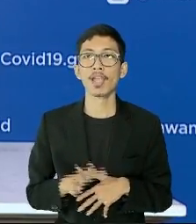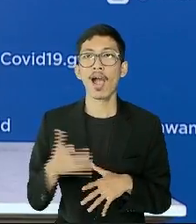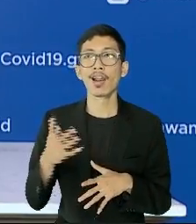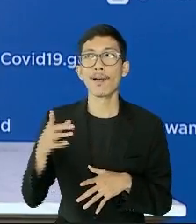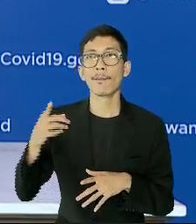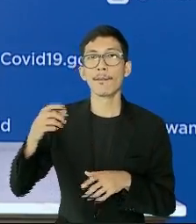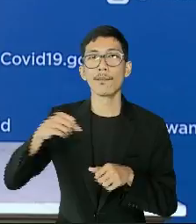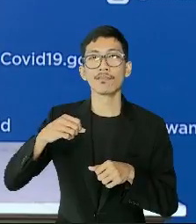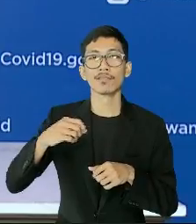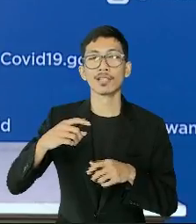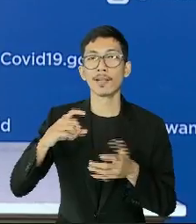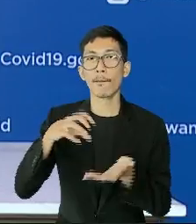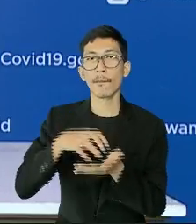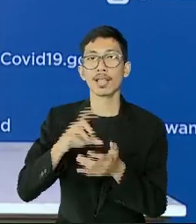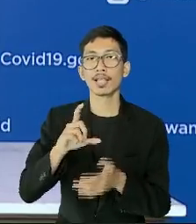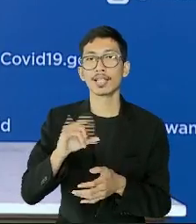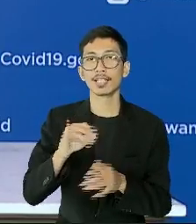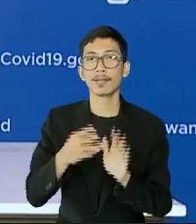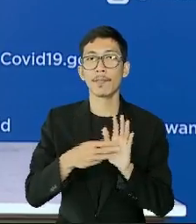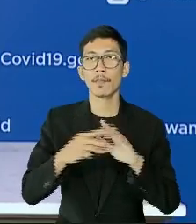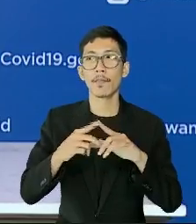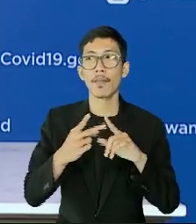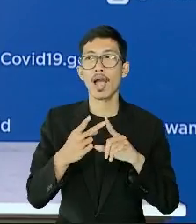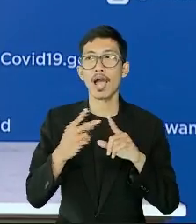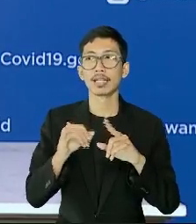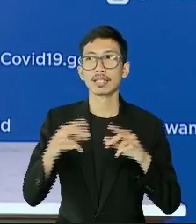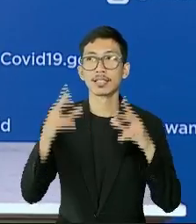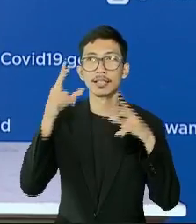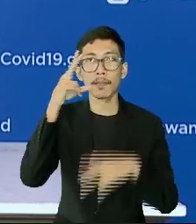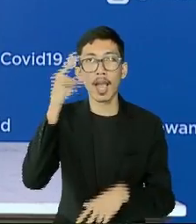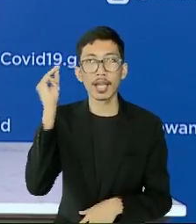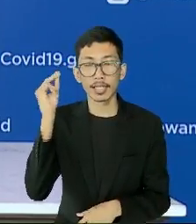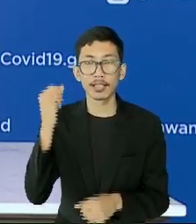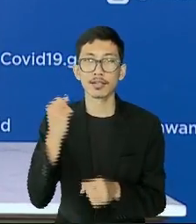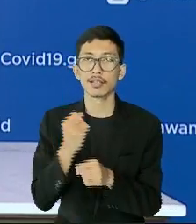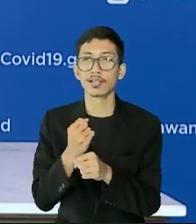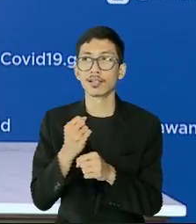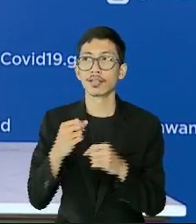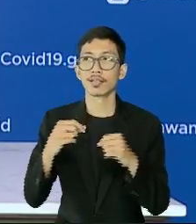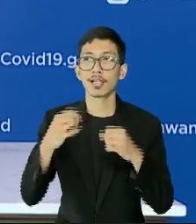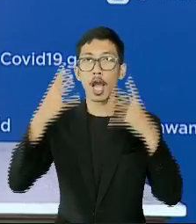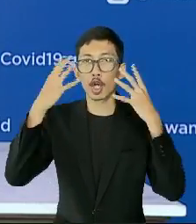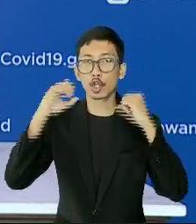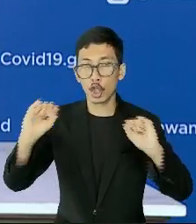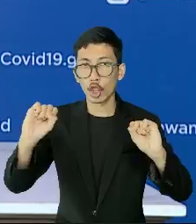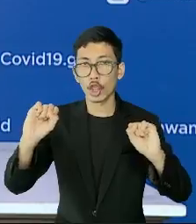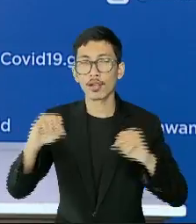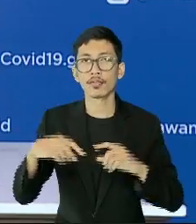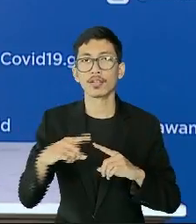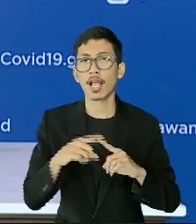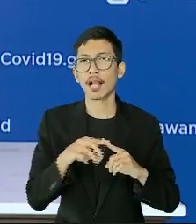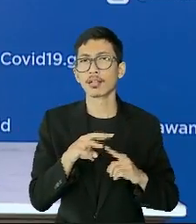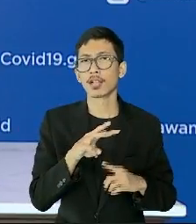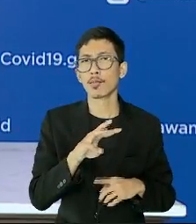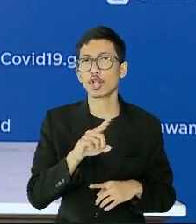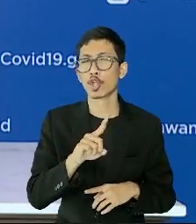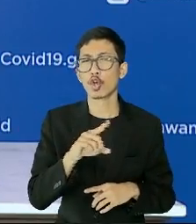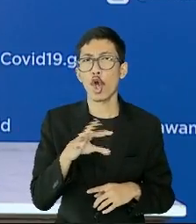sepeda di Cimahi dan Garut yaitu pada tanggal 23 sampai dengan 31 Oktober 2021